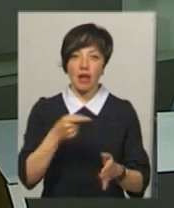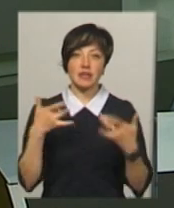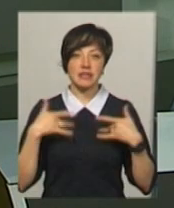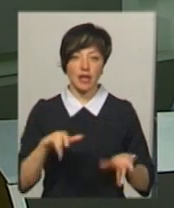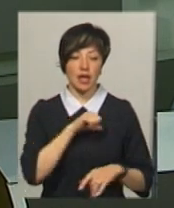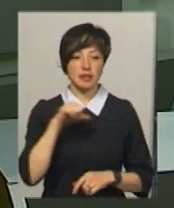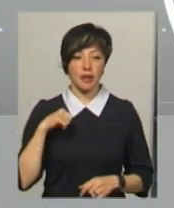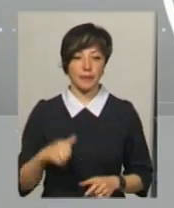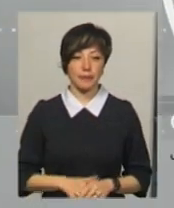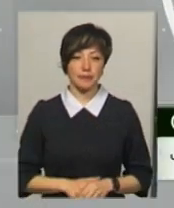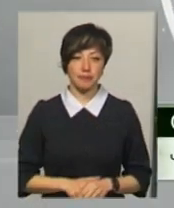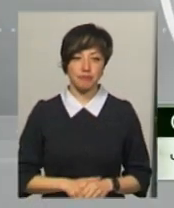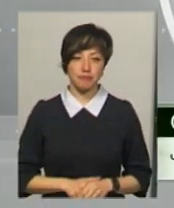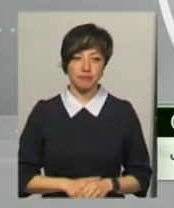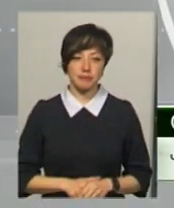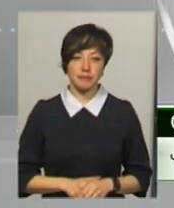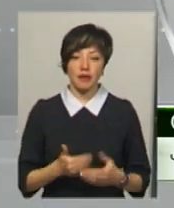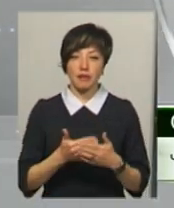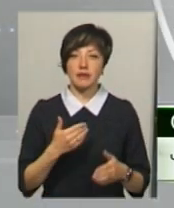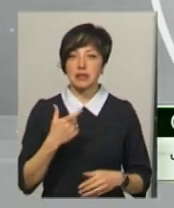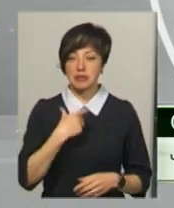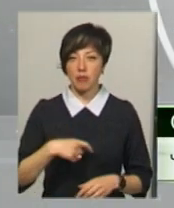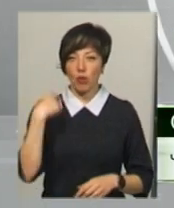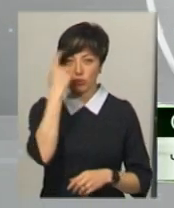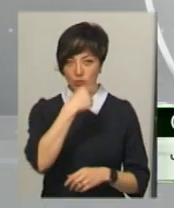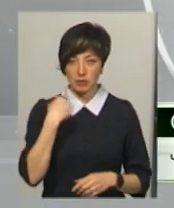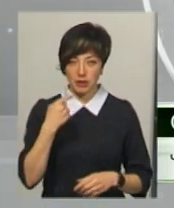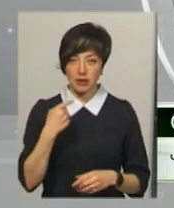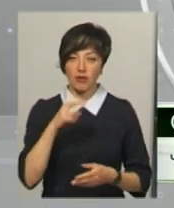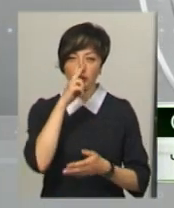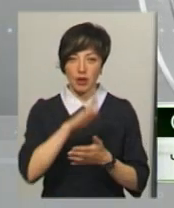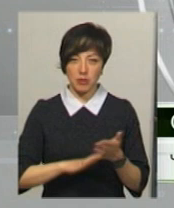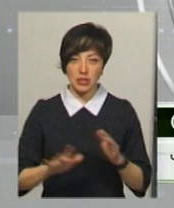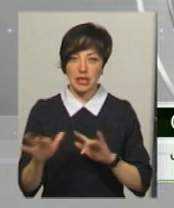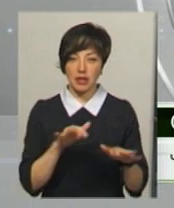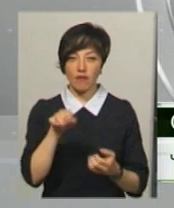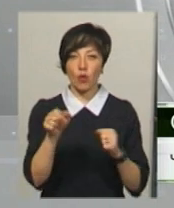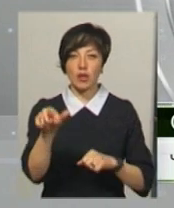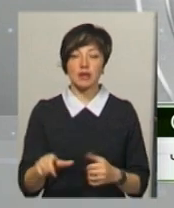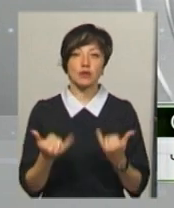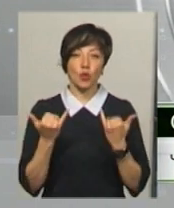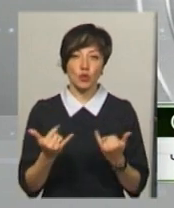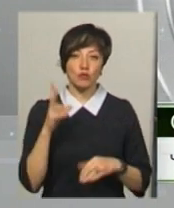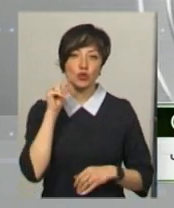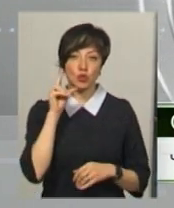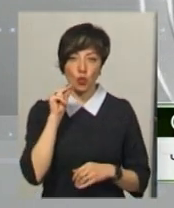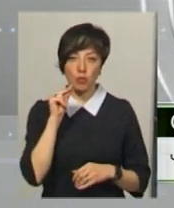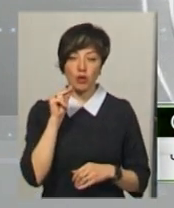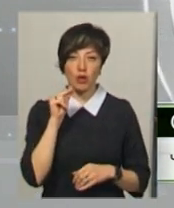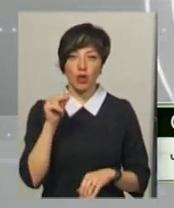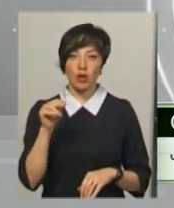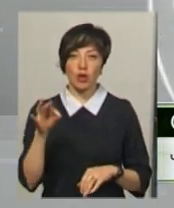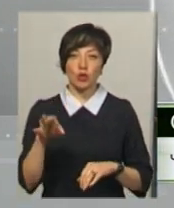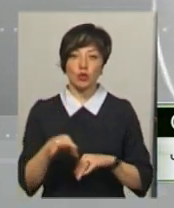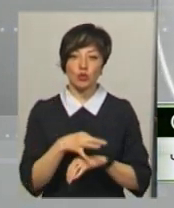сам. Від себе особисто ми випечлися за її водія. Водій сьогоднішнім числом, дружина